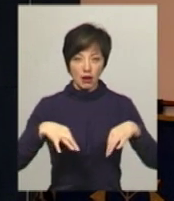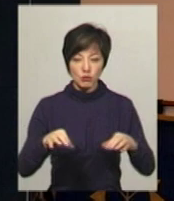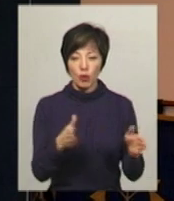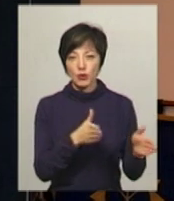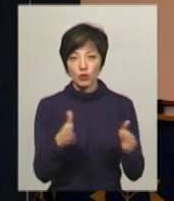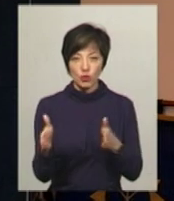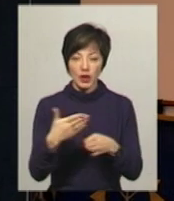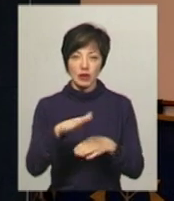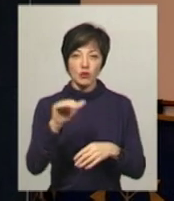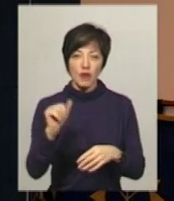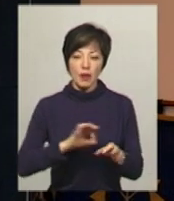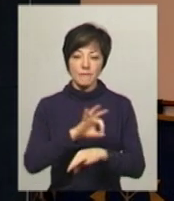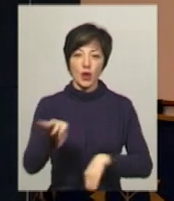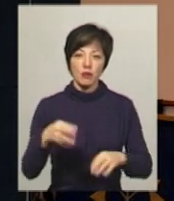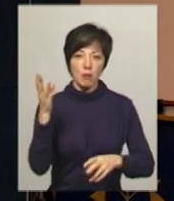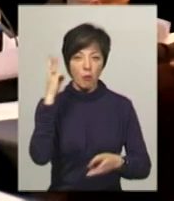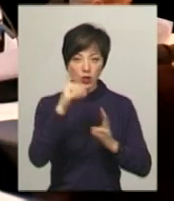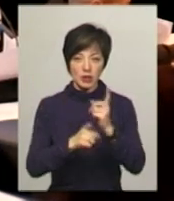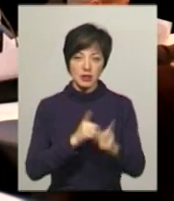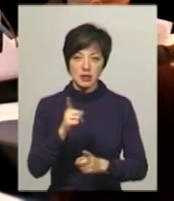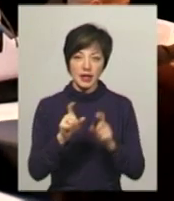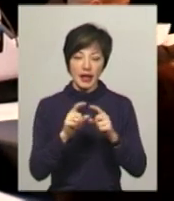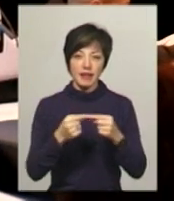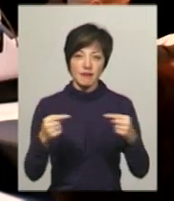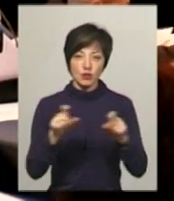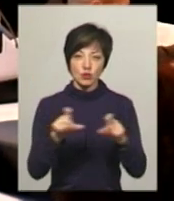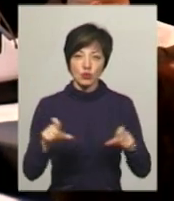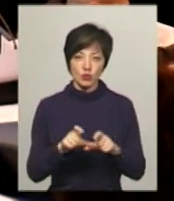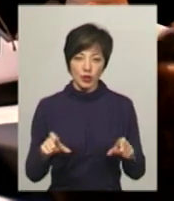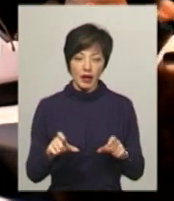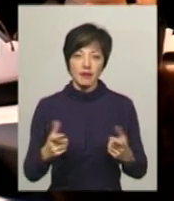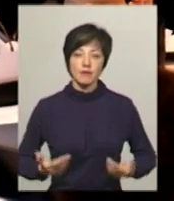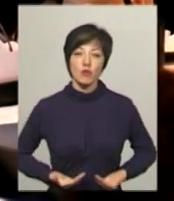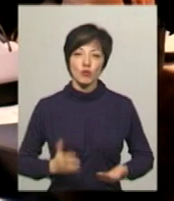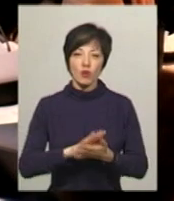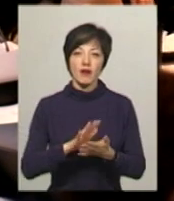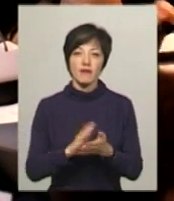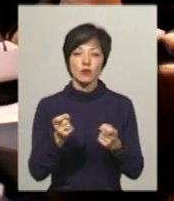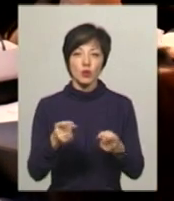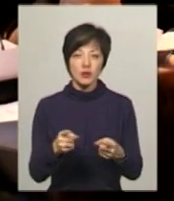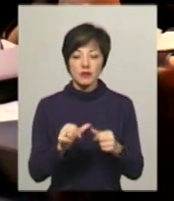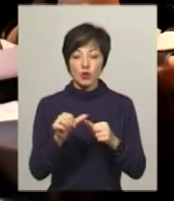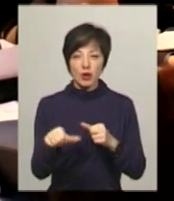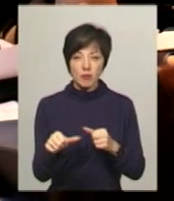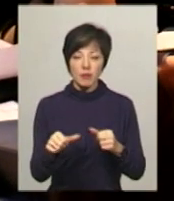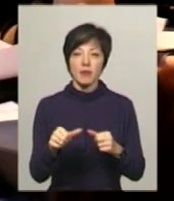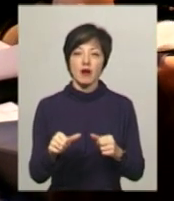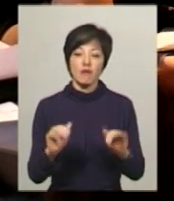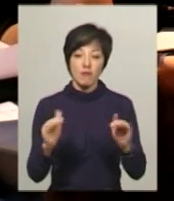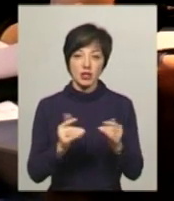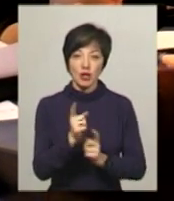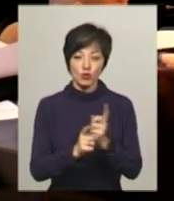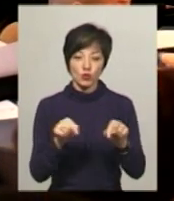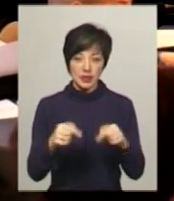підготовку з кредитування проєкту модернізації інфраструктури твердих побутових відходів. Зокрема, в межах реконструкції діючого